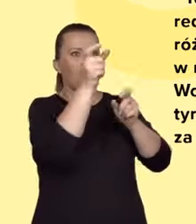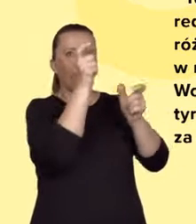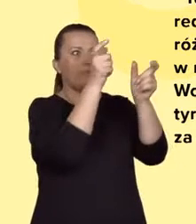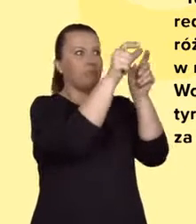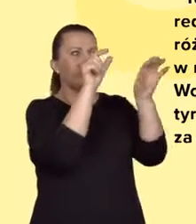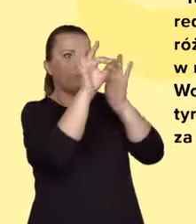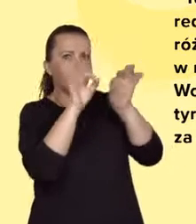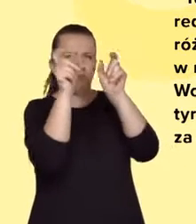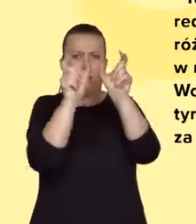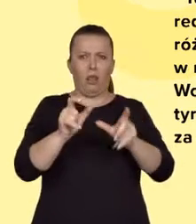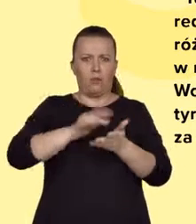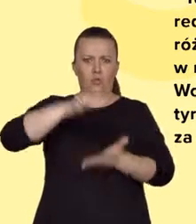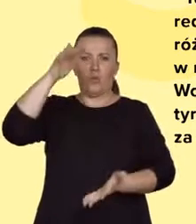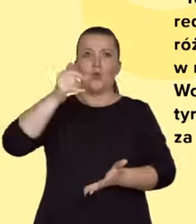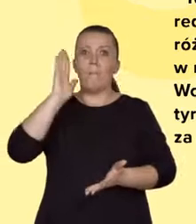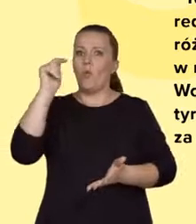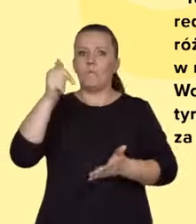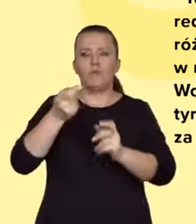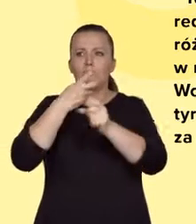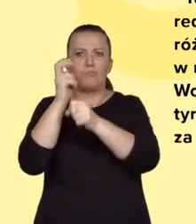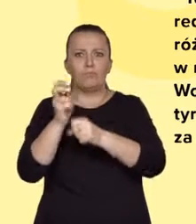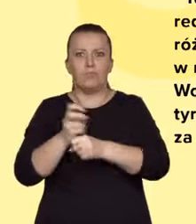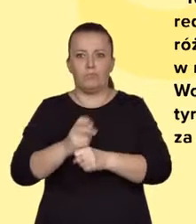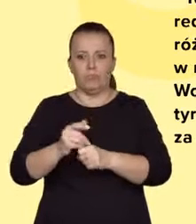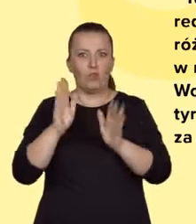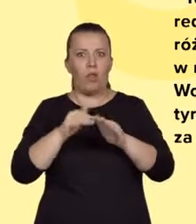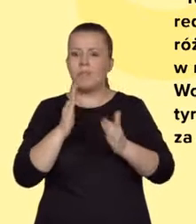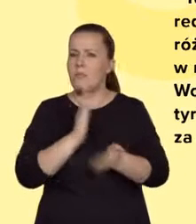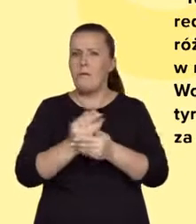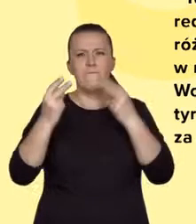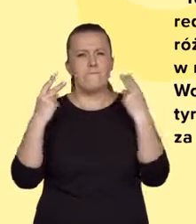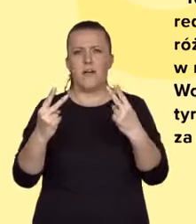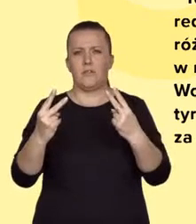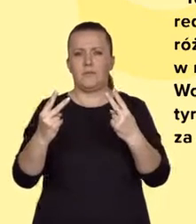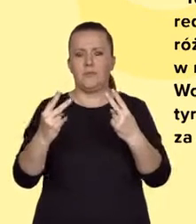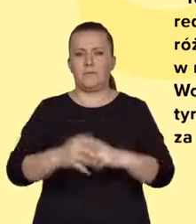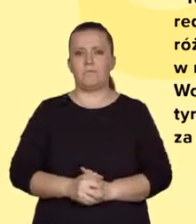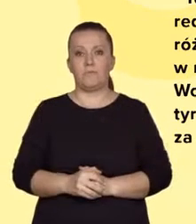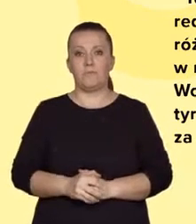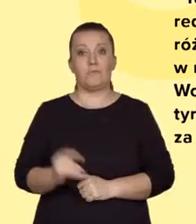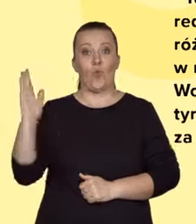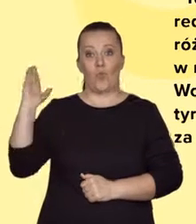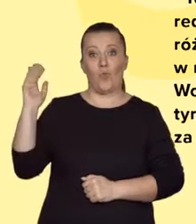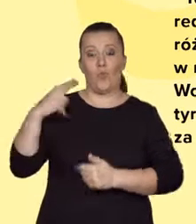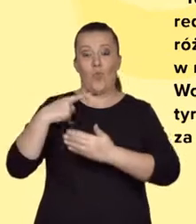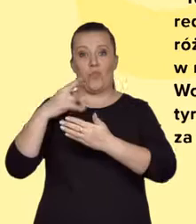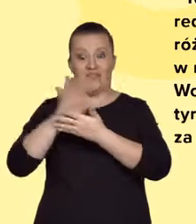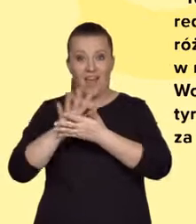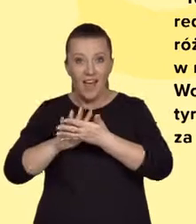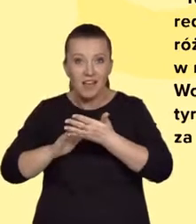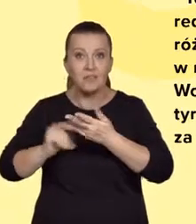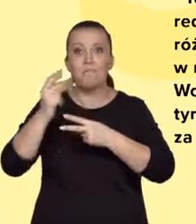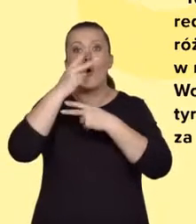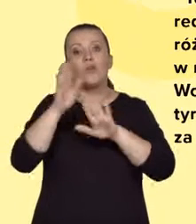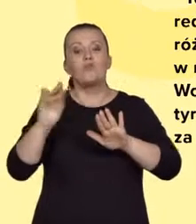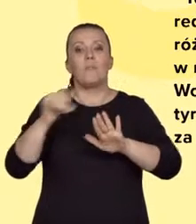ich selekcji. Kiedy zostaną rzeczywiście te najważniejsze. Chcemy Ci to pokazać na tym tekście, który jest naszym